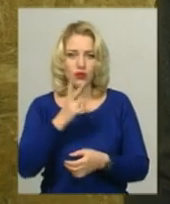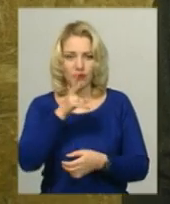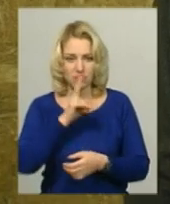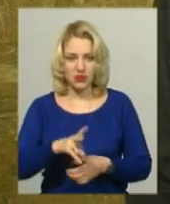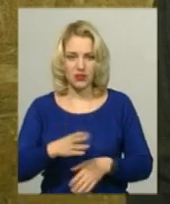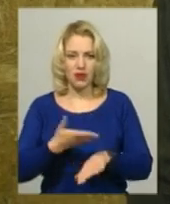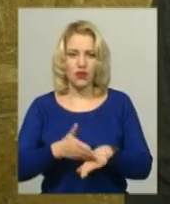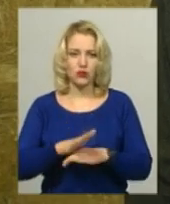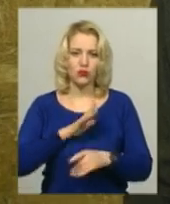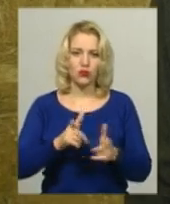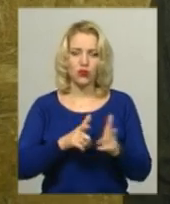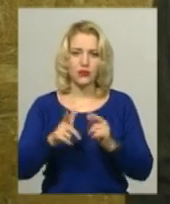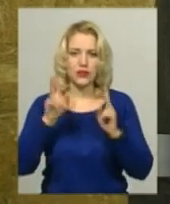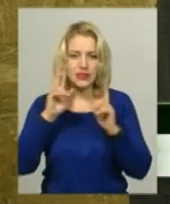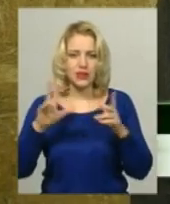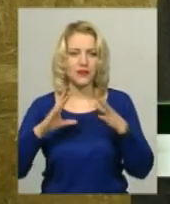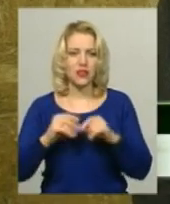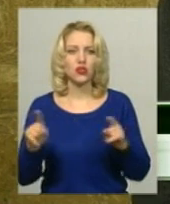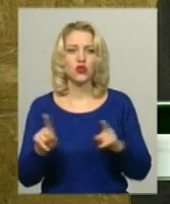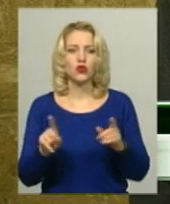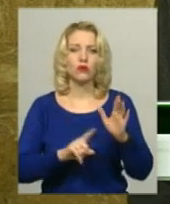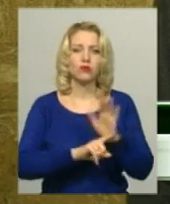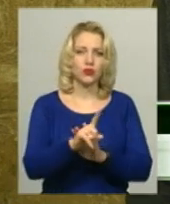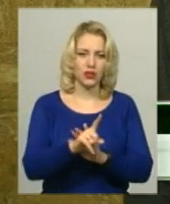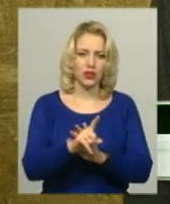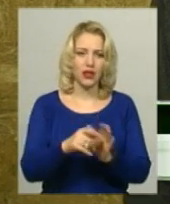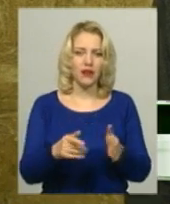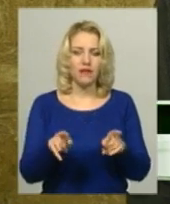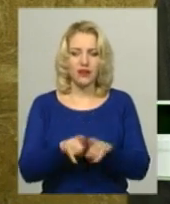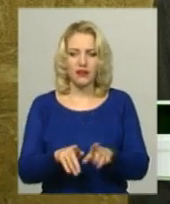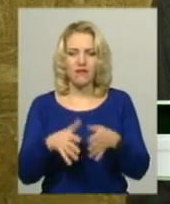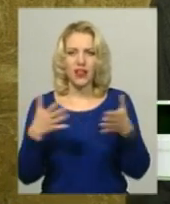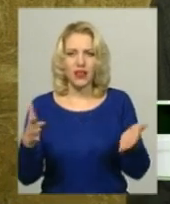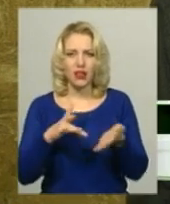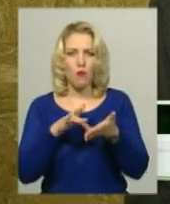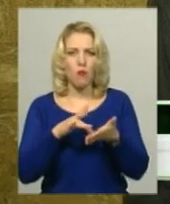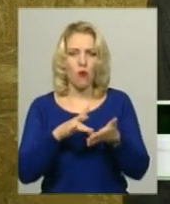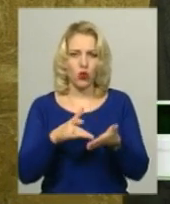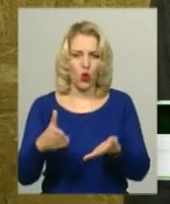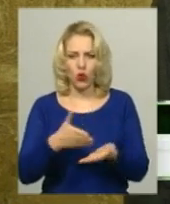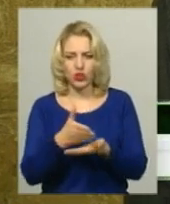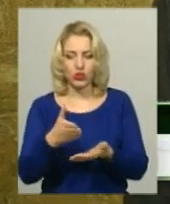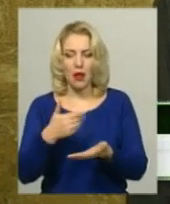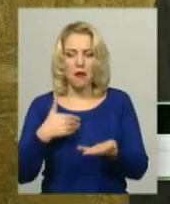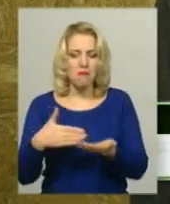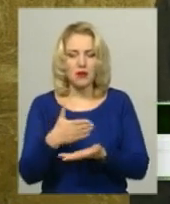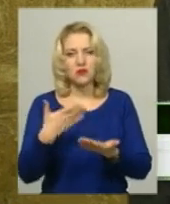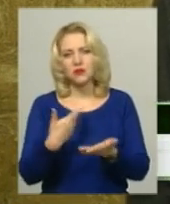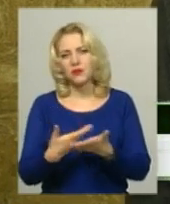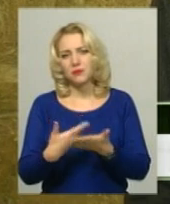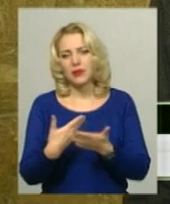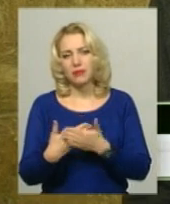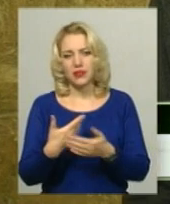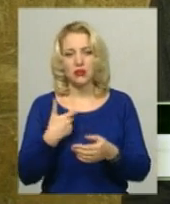Важко було готуватись, тому що не знаєш взагалі з чого починати в такій великій подорожі. Навіть маршрут ми знали лише приблизний, що ми хочемо